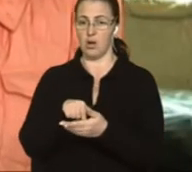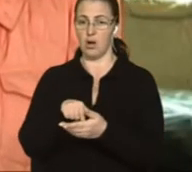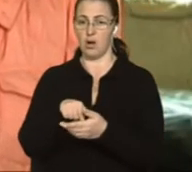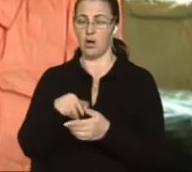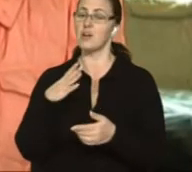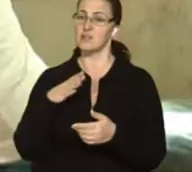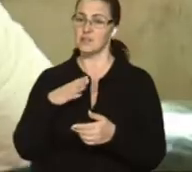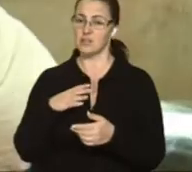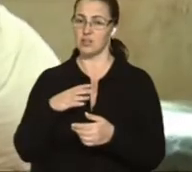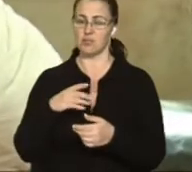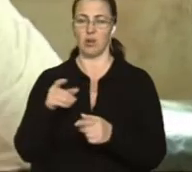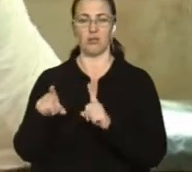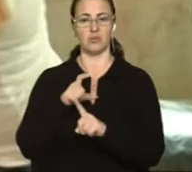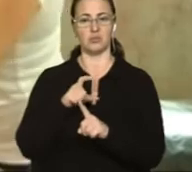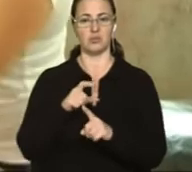воїни відчули тепло.